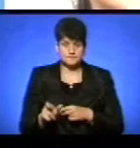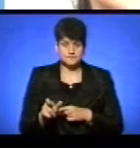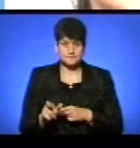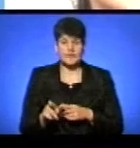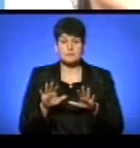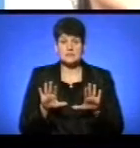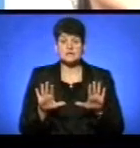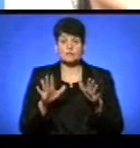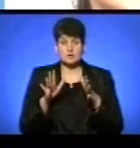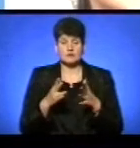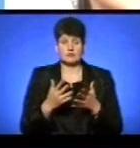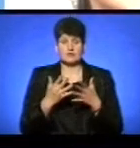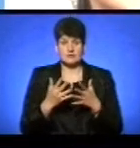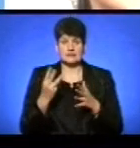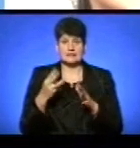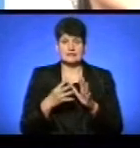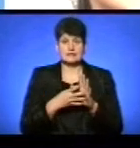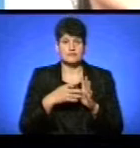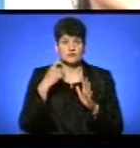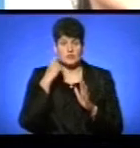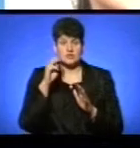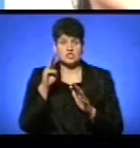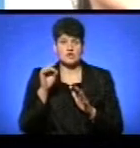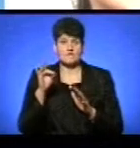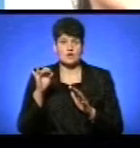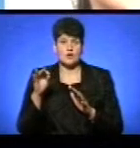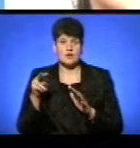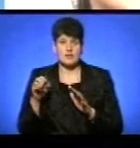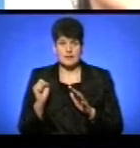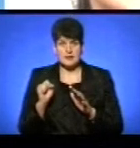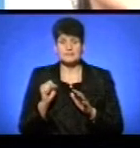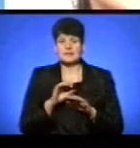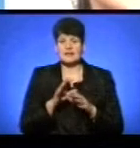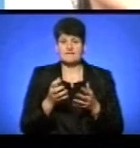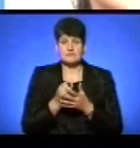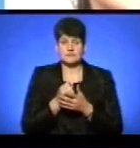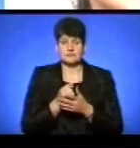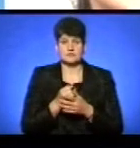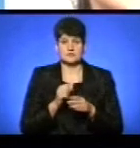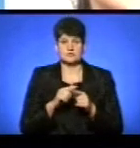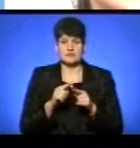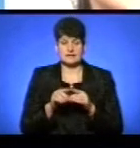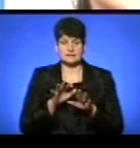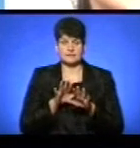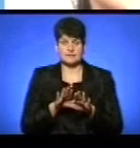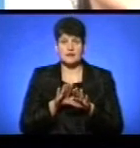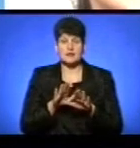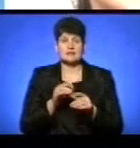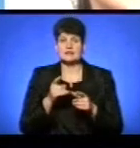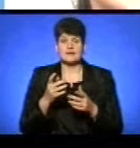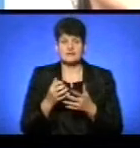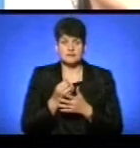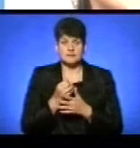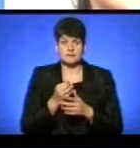з'ясовано, що 39-річний водій автомобіля «Шевроле Авео» не вибрав безпечної швидкості, не дотримався дистанції між транспортними